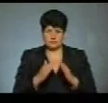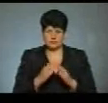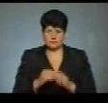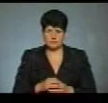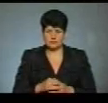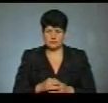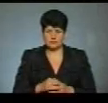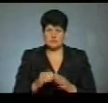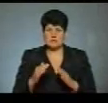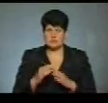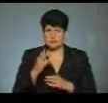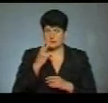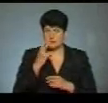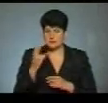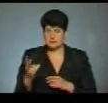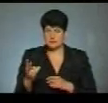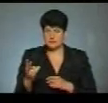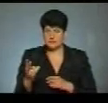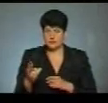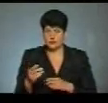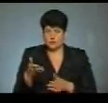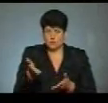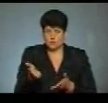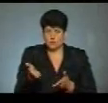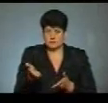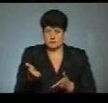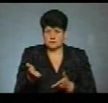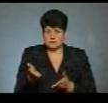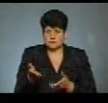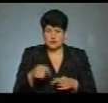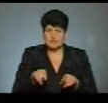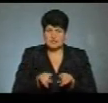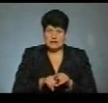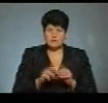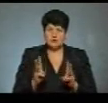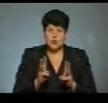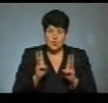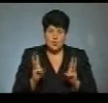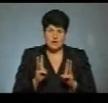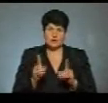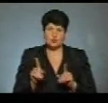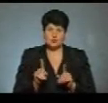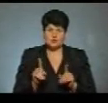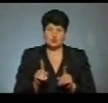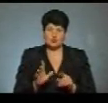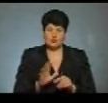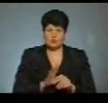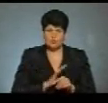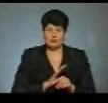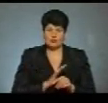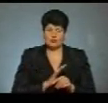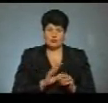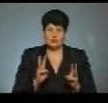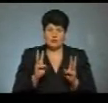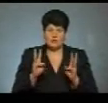З хати дивилось вже воно аж тут. І так воно горіло, що було. Того вогонь аж